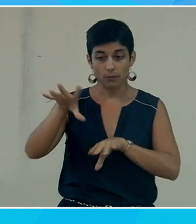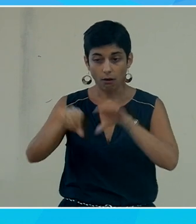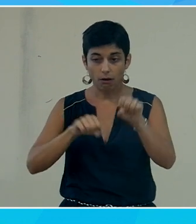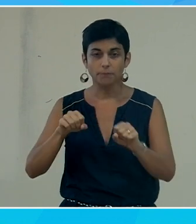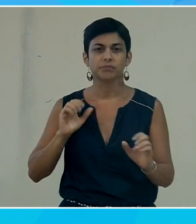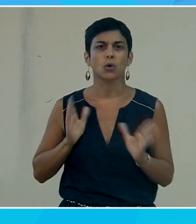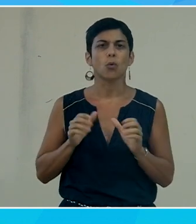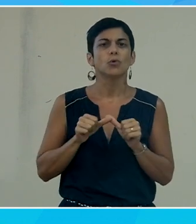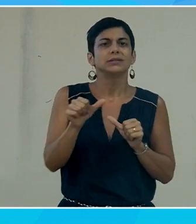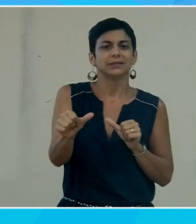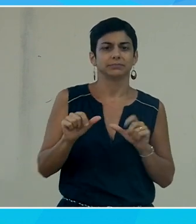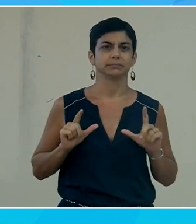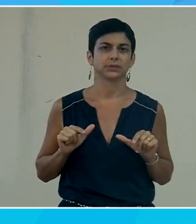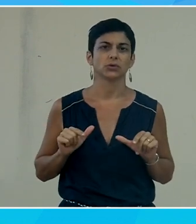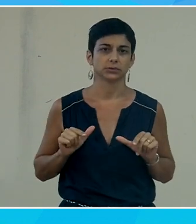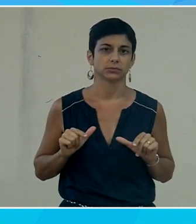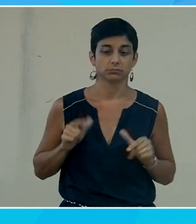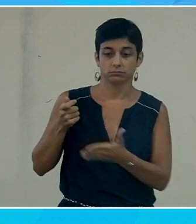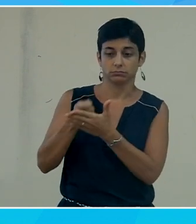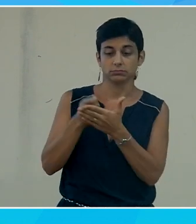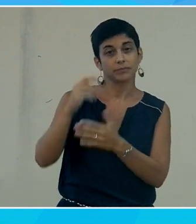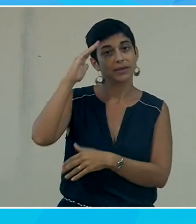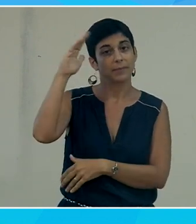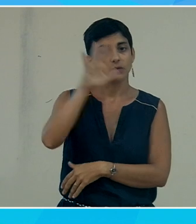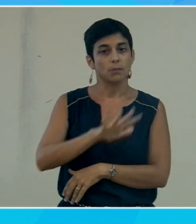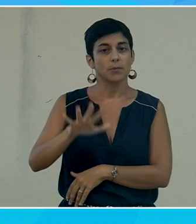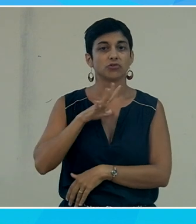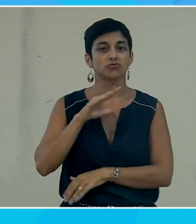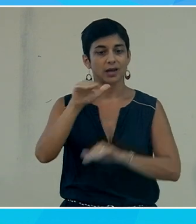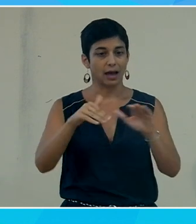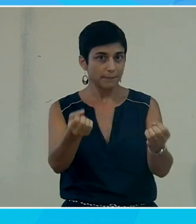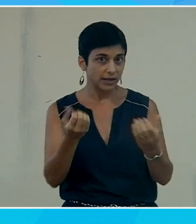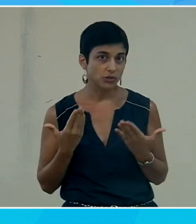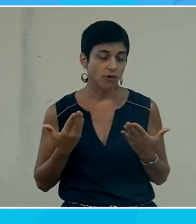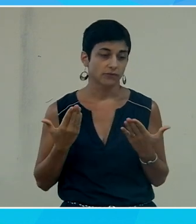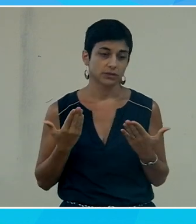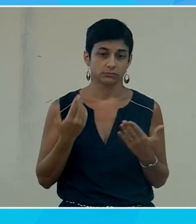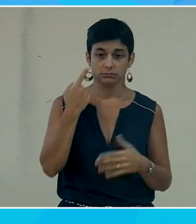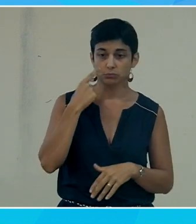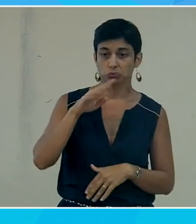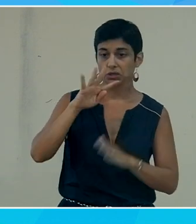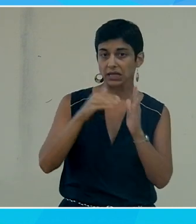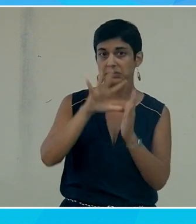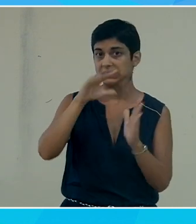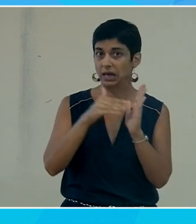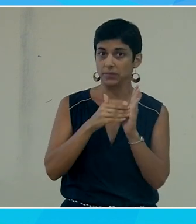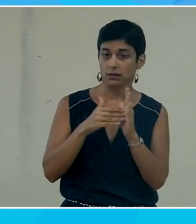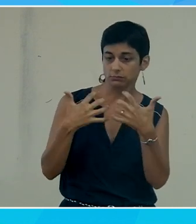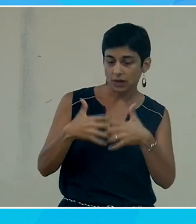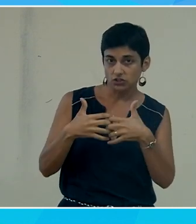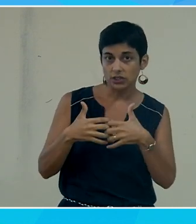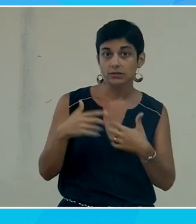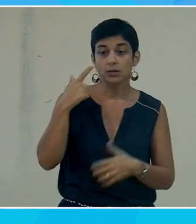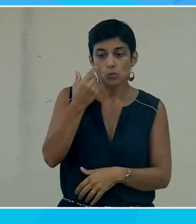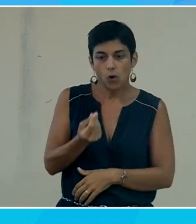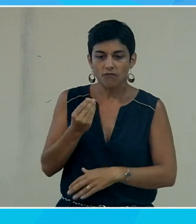téléprésence là en métropole il y a des appels d'offres sur 4000-5000 appareils pour permettre à des enfants qui ne